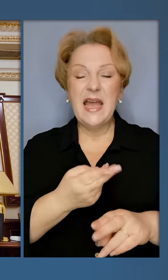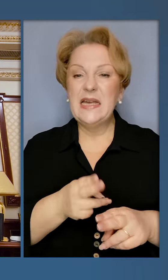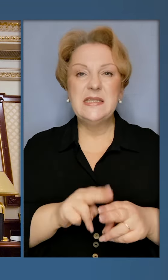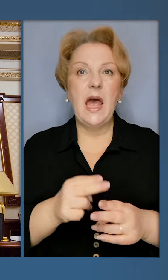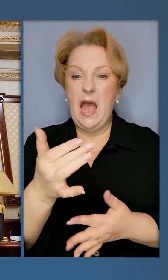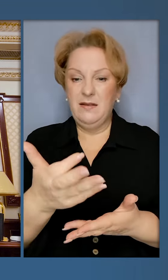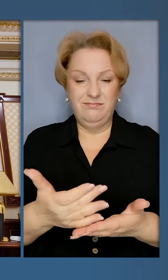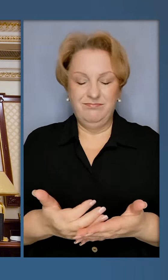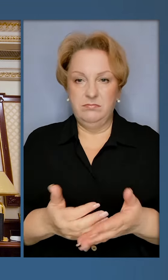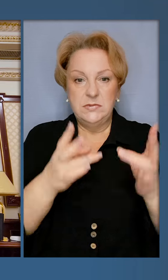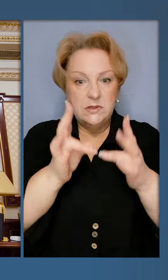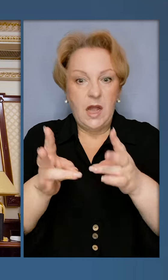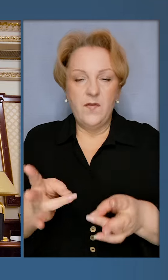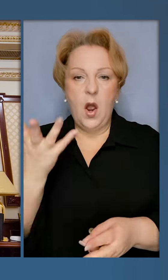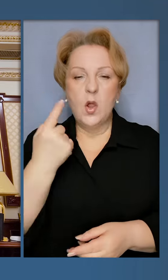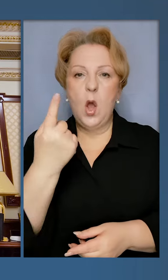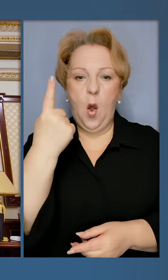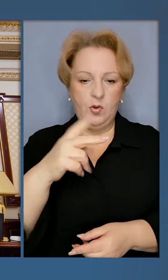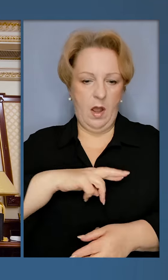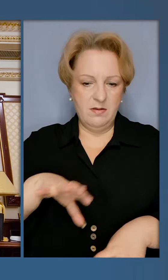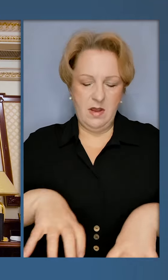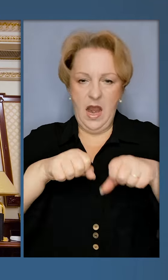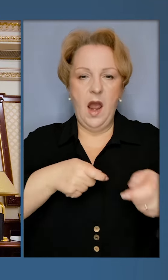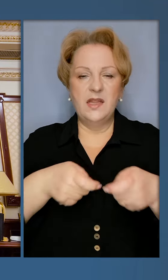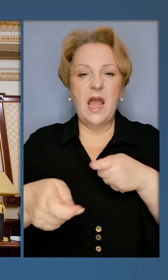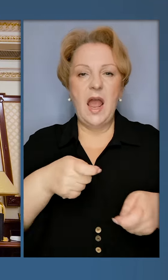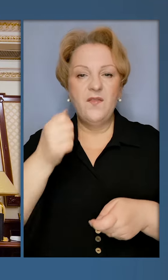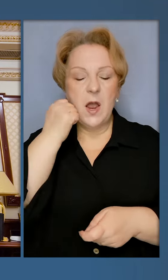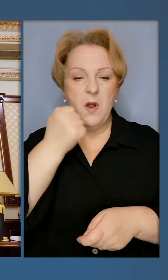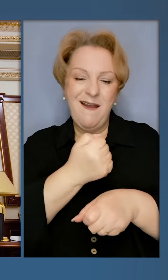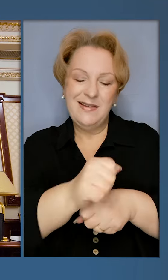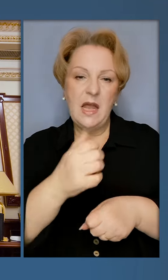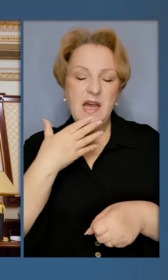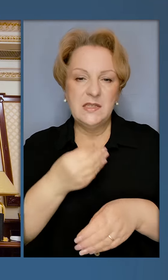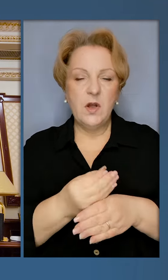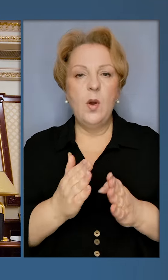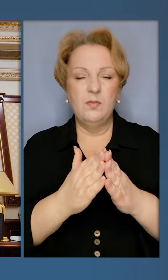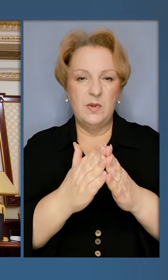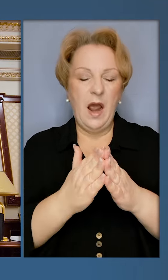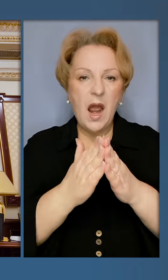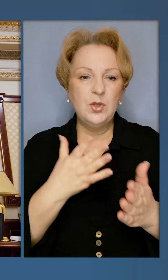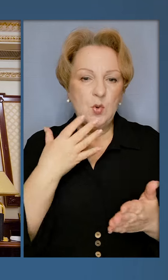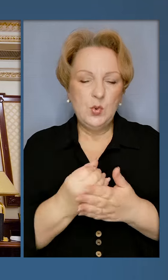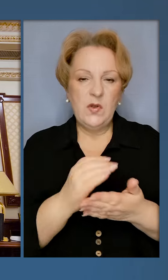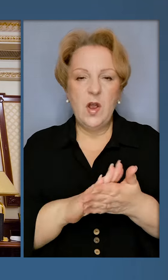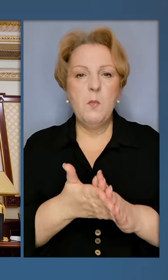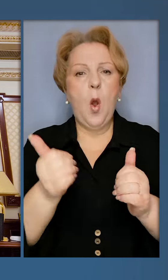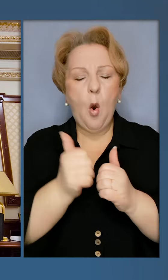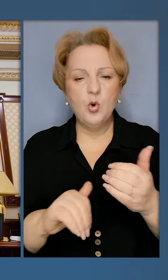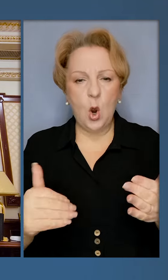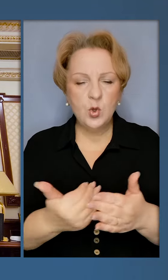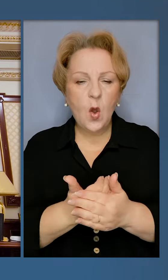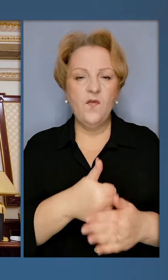цей набір катастроф, коли один диктатор в Москві нав'язує своїми ракетами свої умови кожному